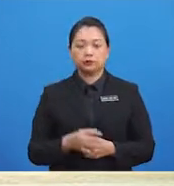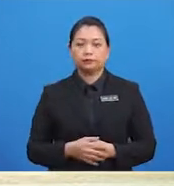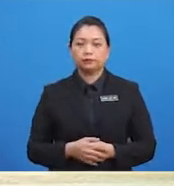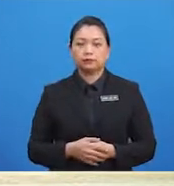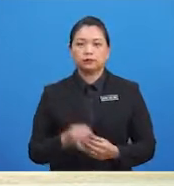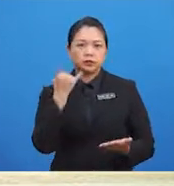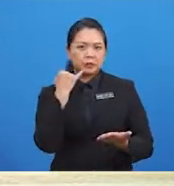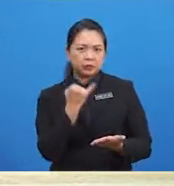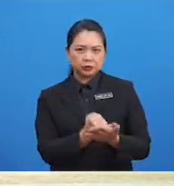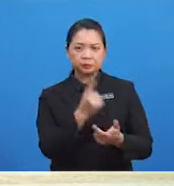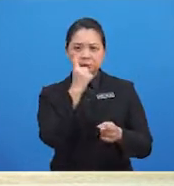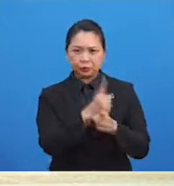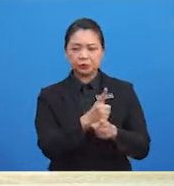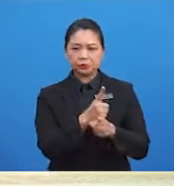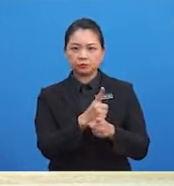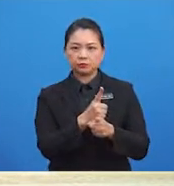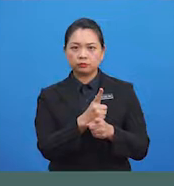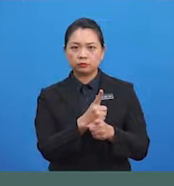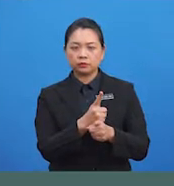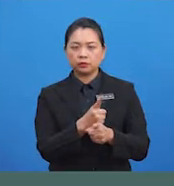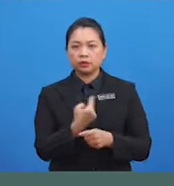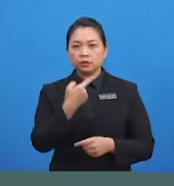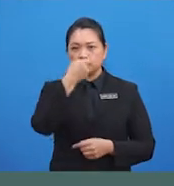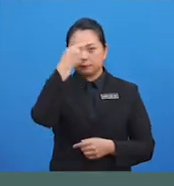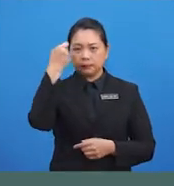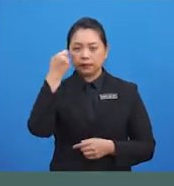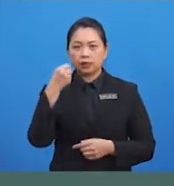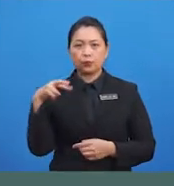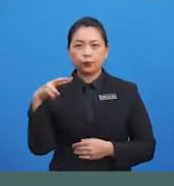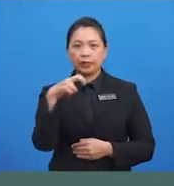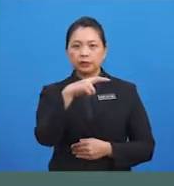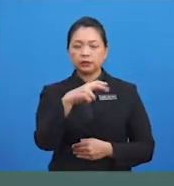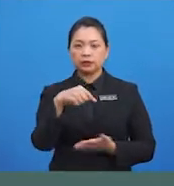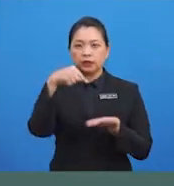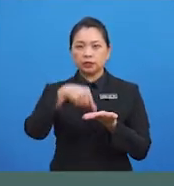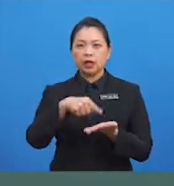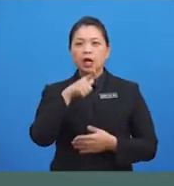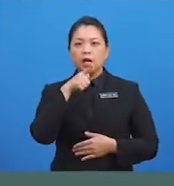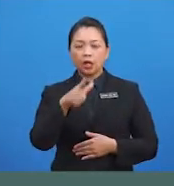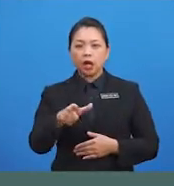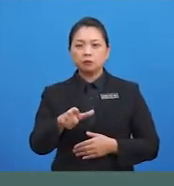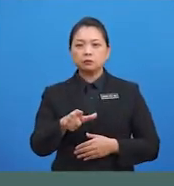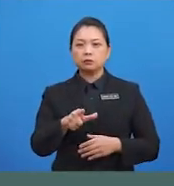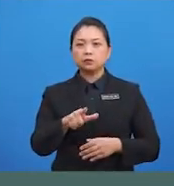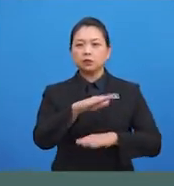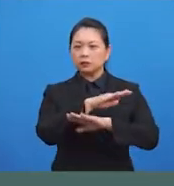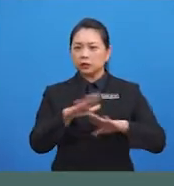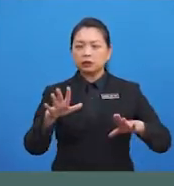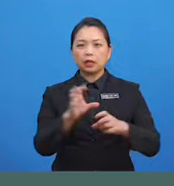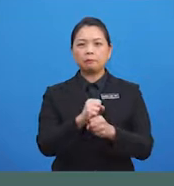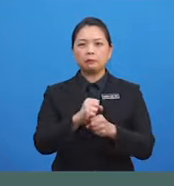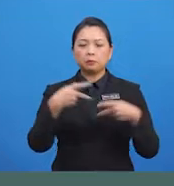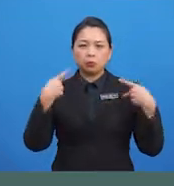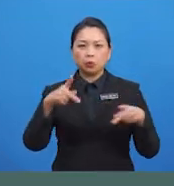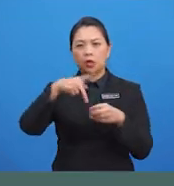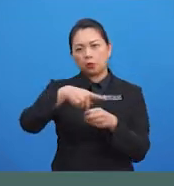Jahat betul kan virus ini? Disebabkan virus ini lama tidak dapat keluar dari